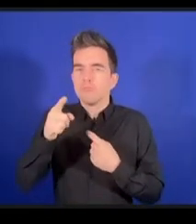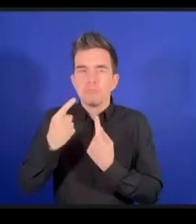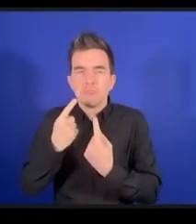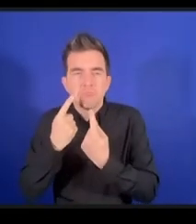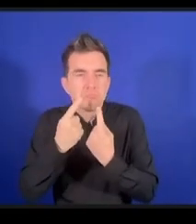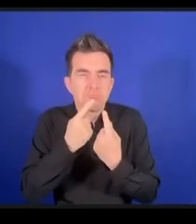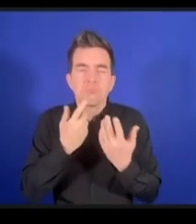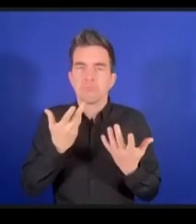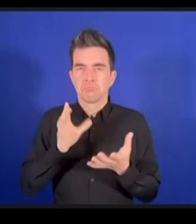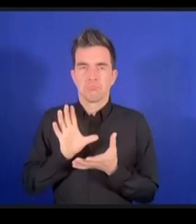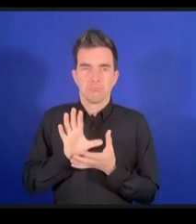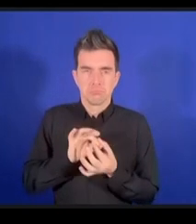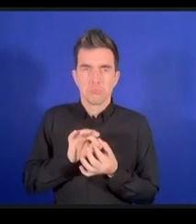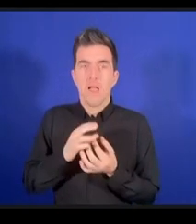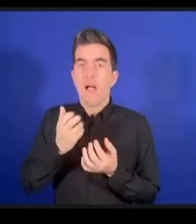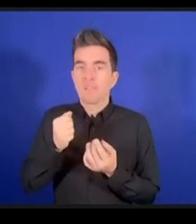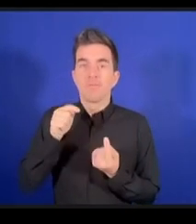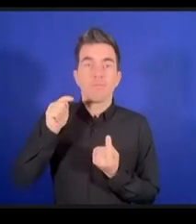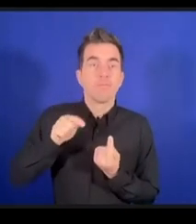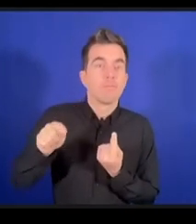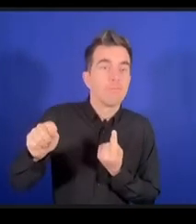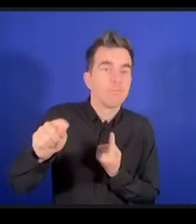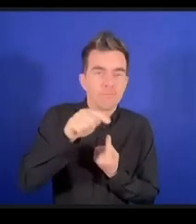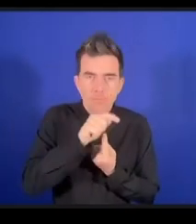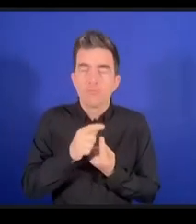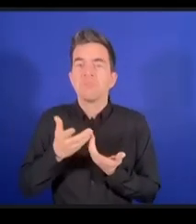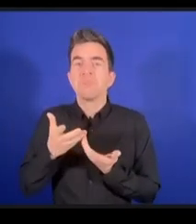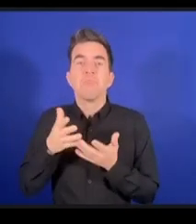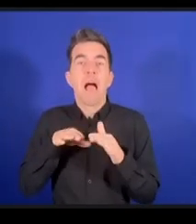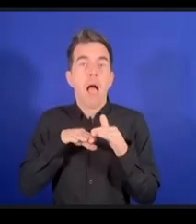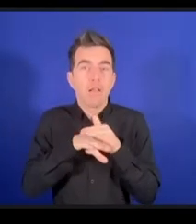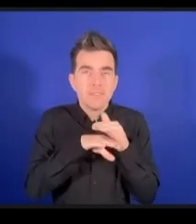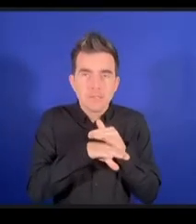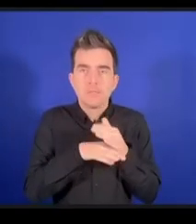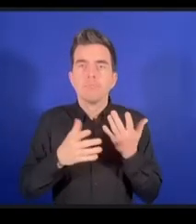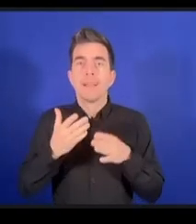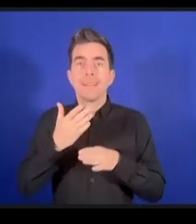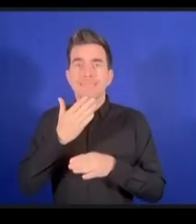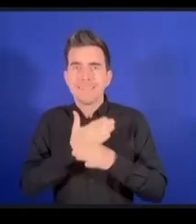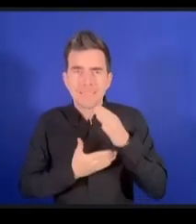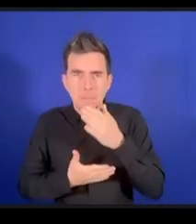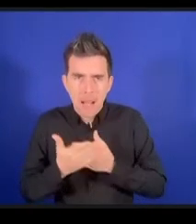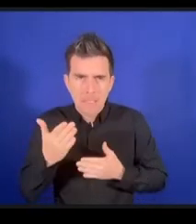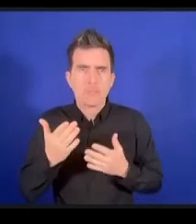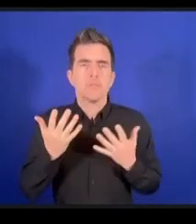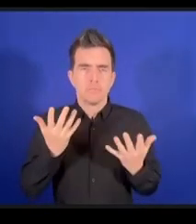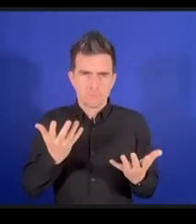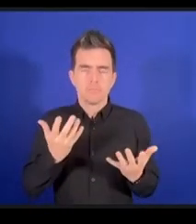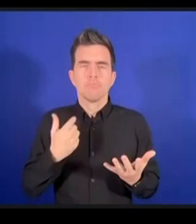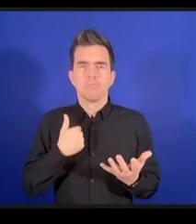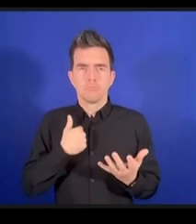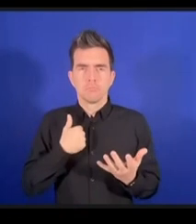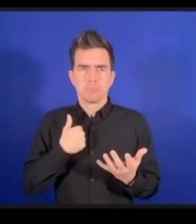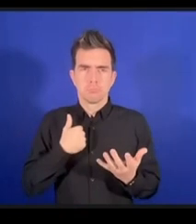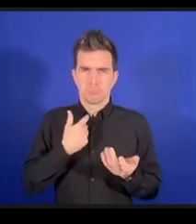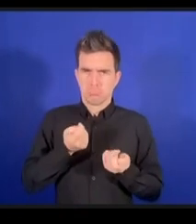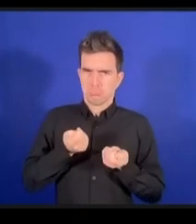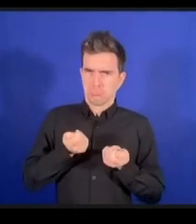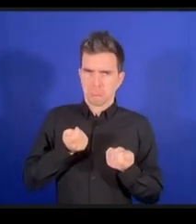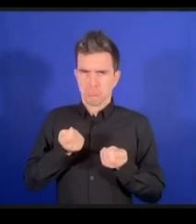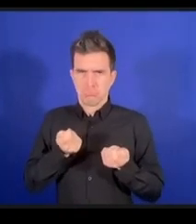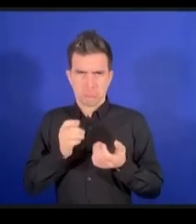'accessibilité et le handicap que je coordonne est l'une des toutes premières coalitions